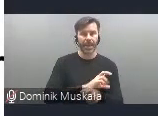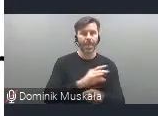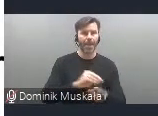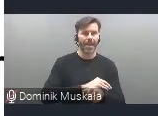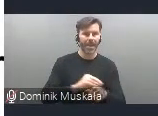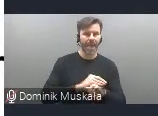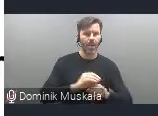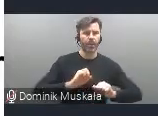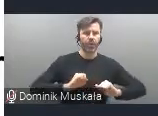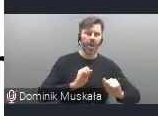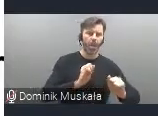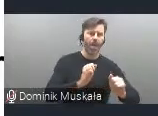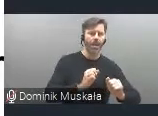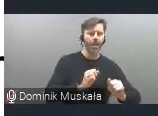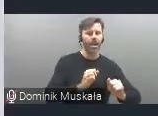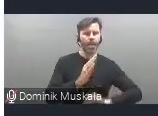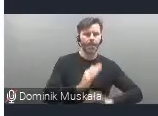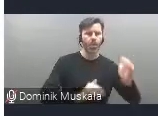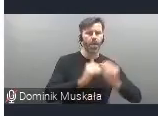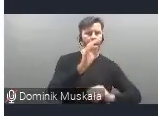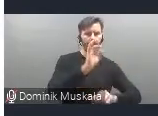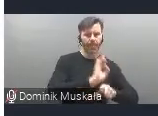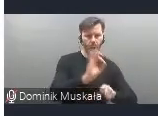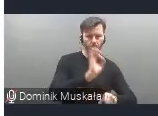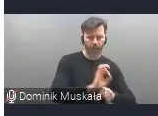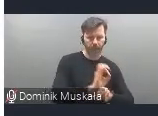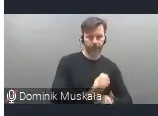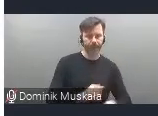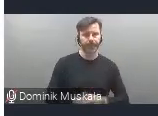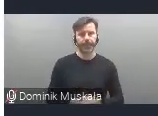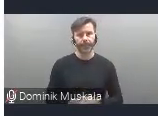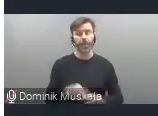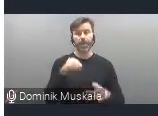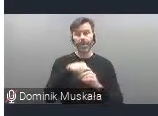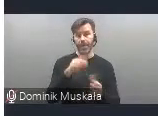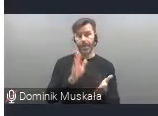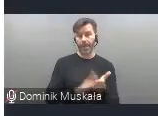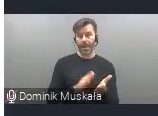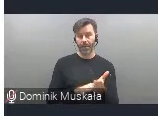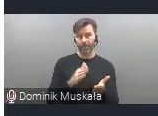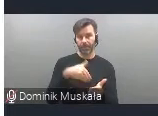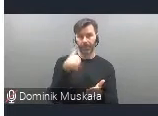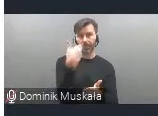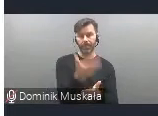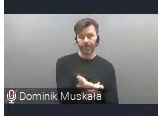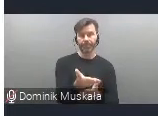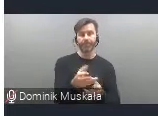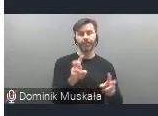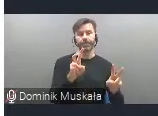materiały i działania dla budowania i projektowania i tutaj w tej kategorii nagrodę uzyskał system